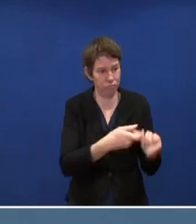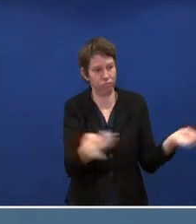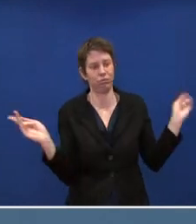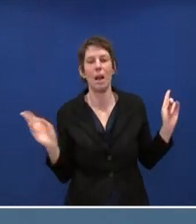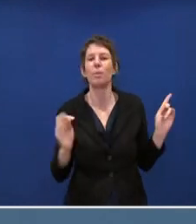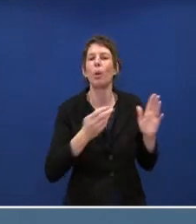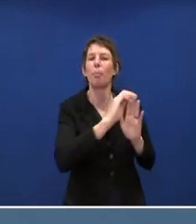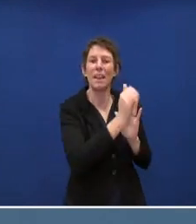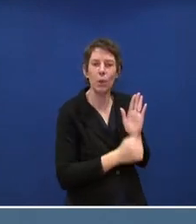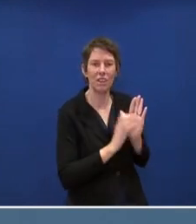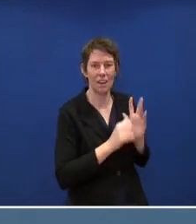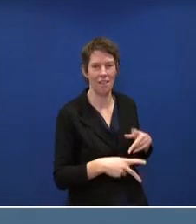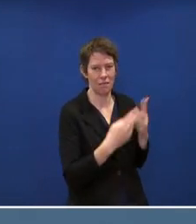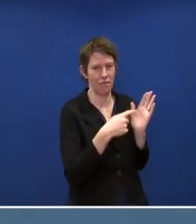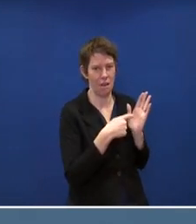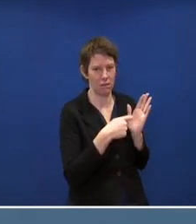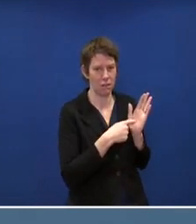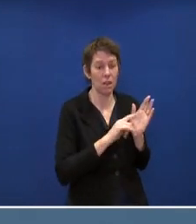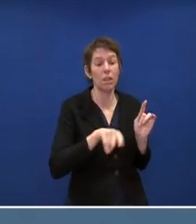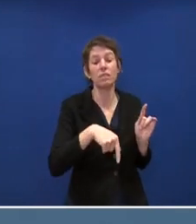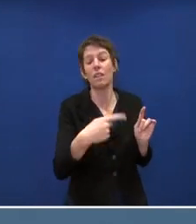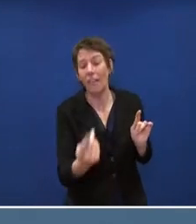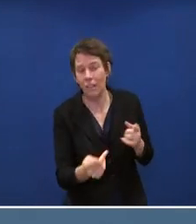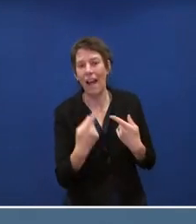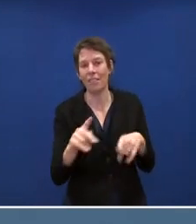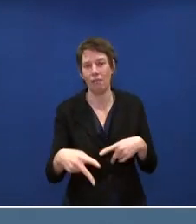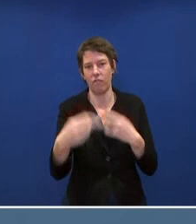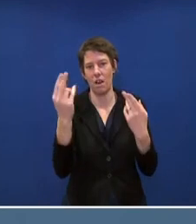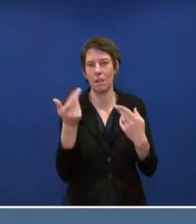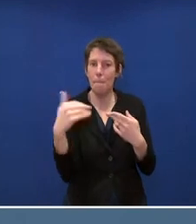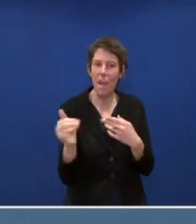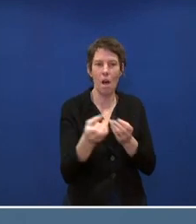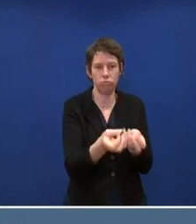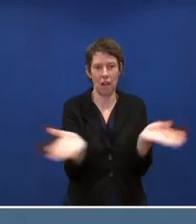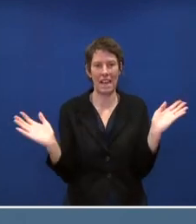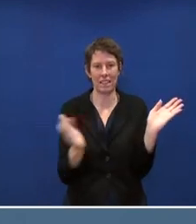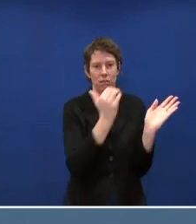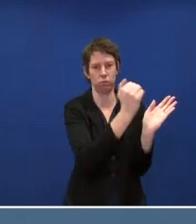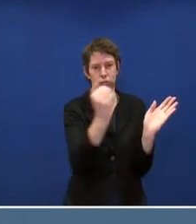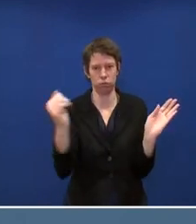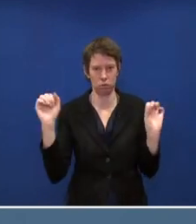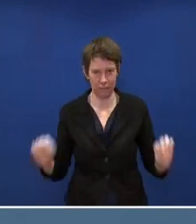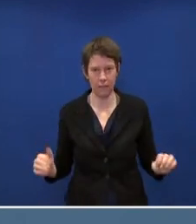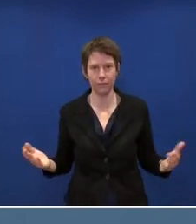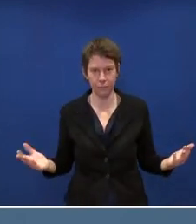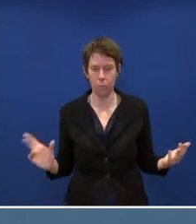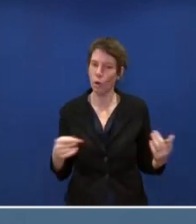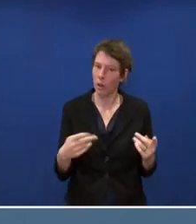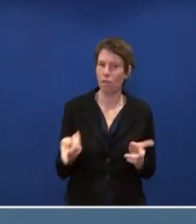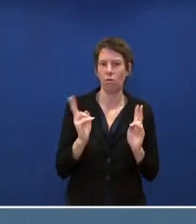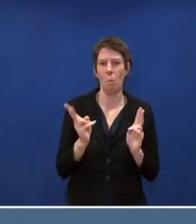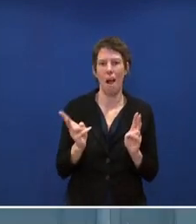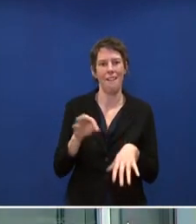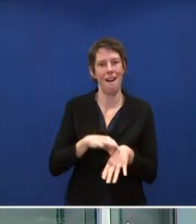priorisierten ersten Phase übergeht in eine andere Phase, wo man mehr Menschen auch in ganz normalen